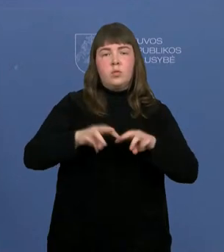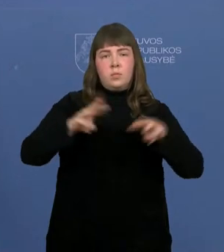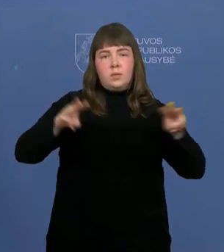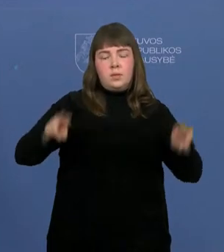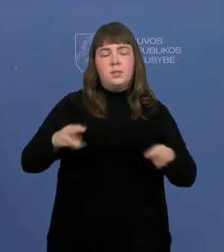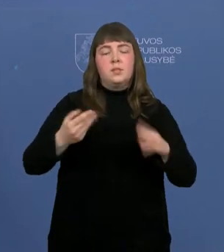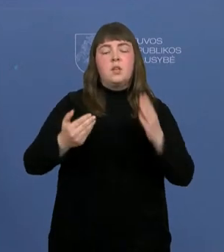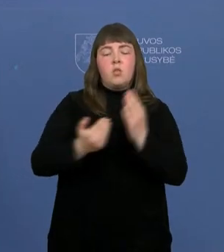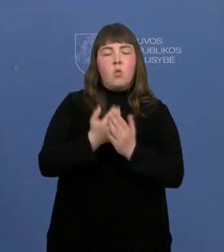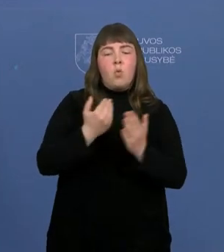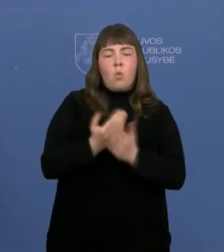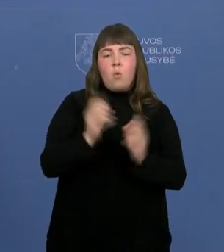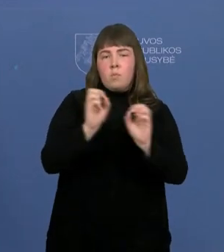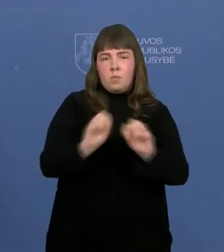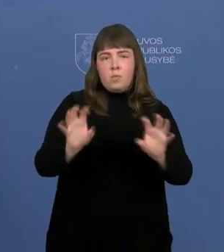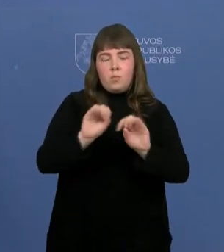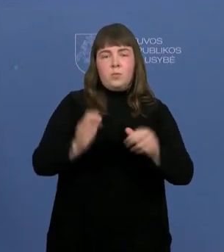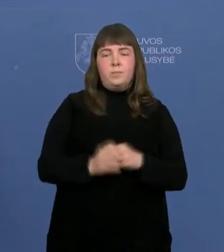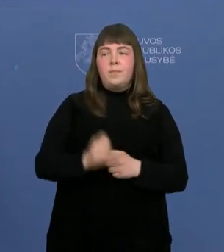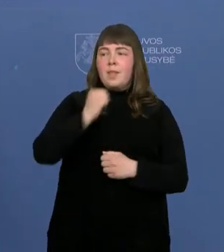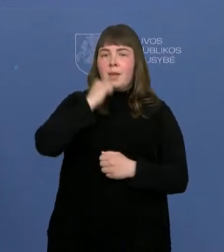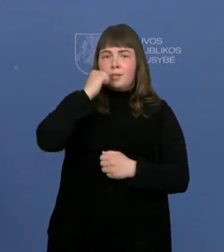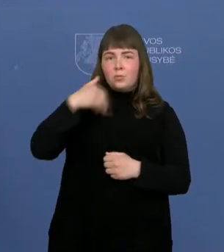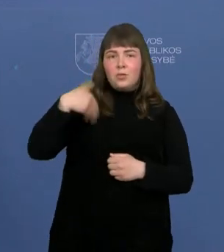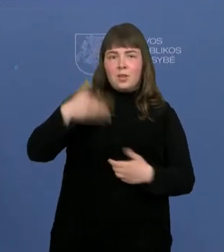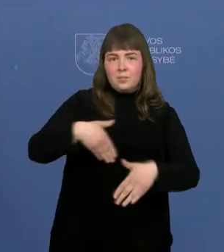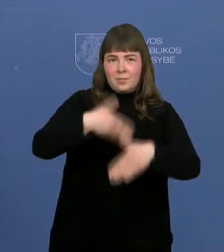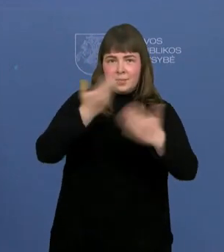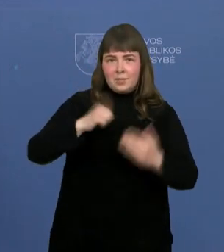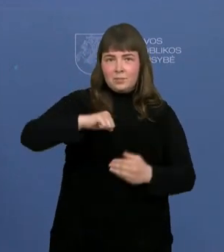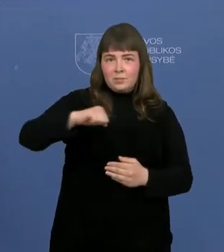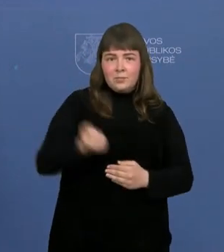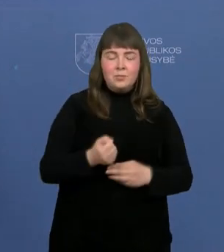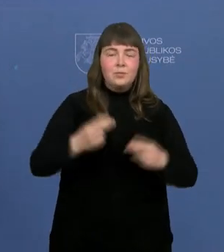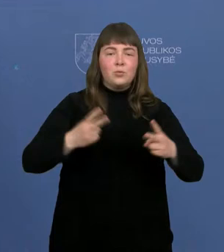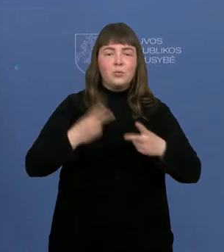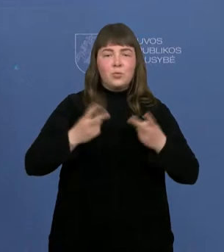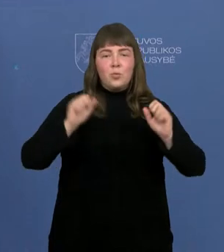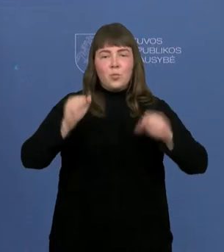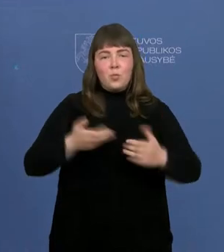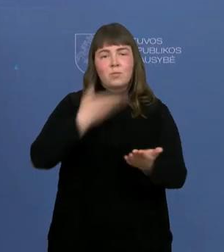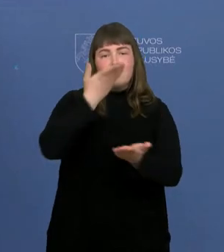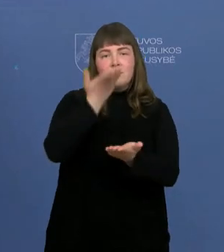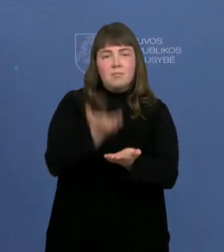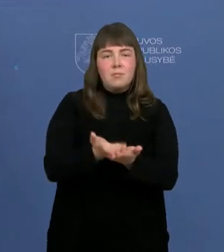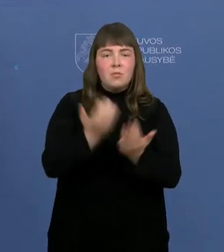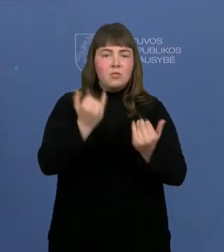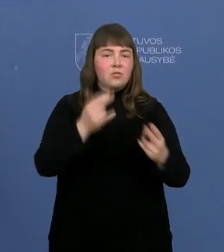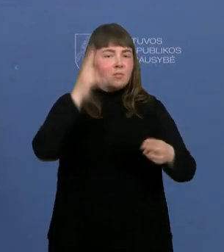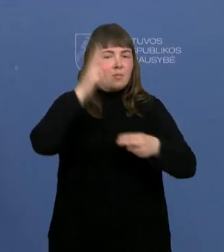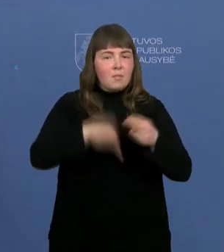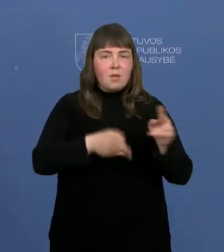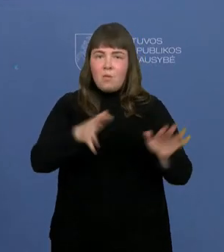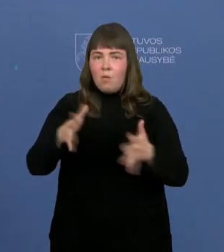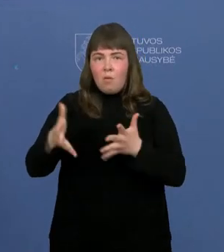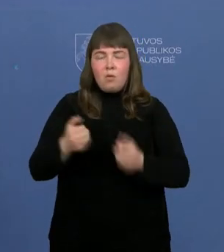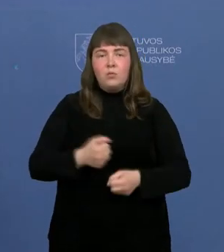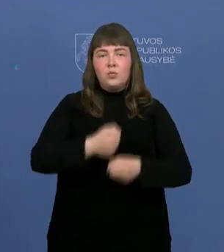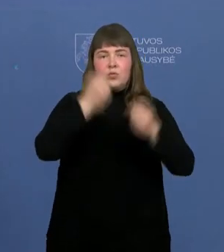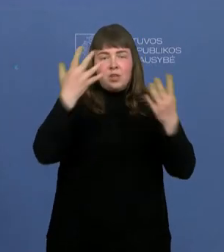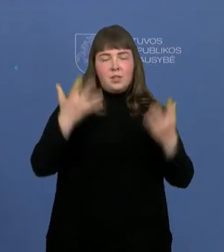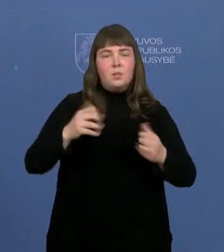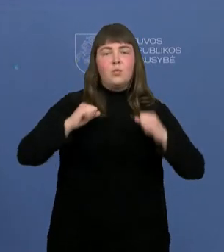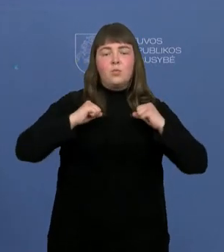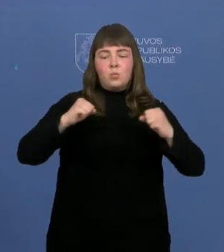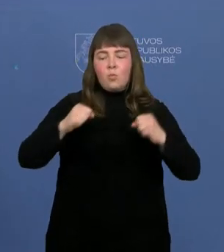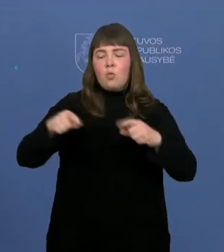Dėkui, laba diena, meli kolegos. Tikrai džiaugiuosi galėdama pristatyti šiandienos sprendimus švietimo ir sporto